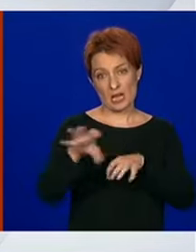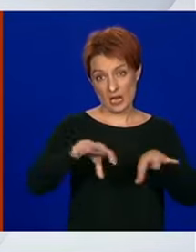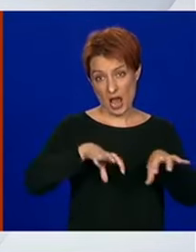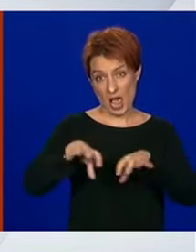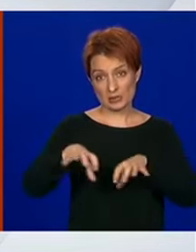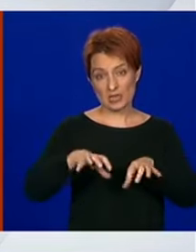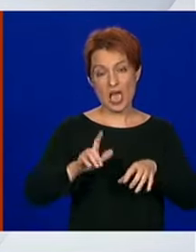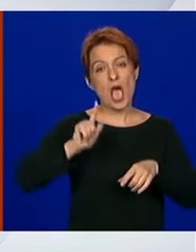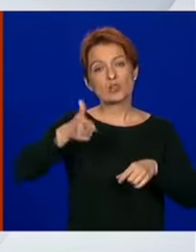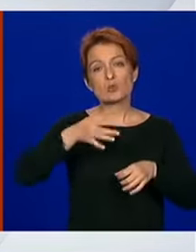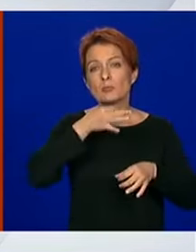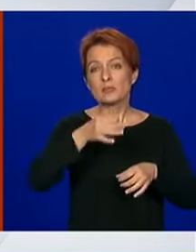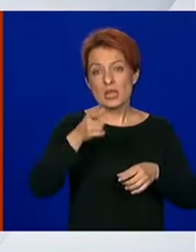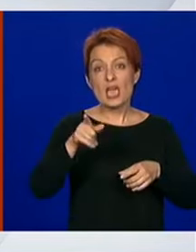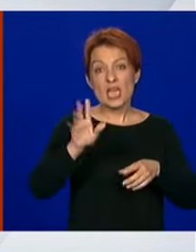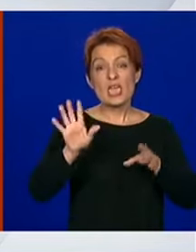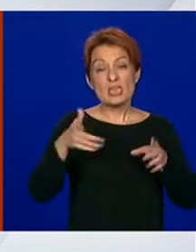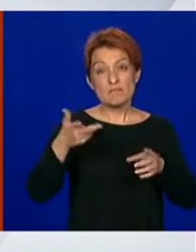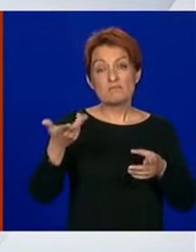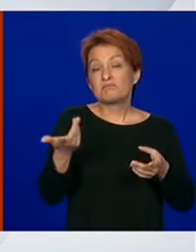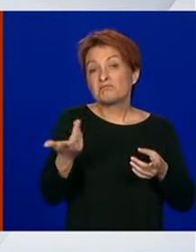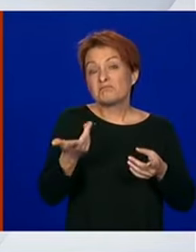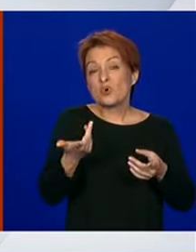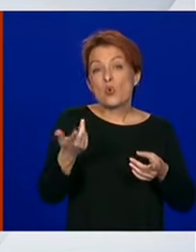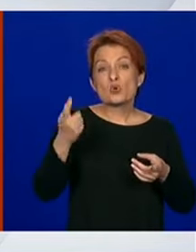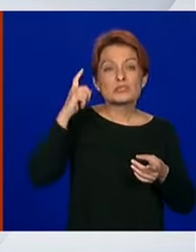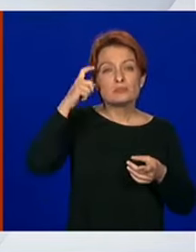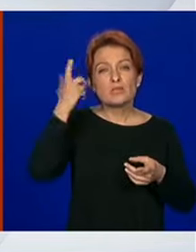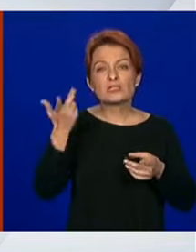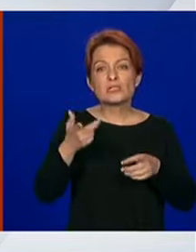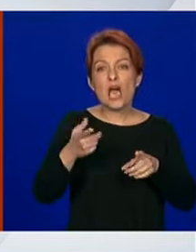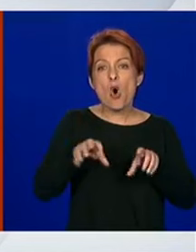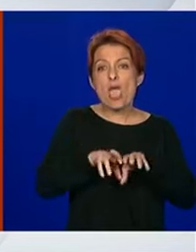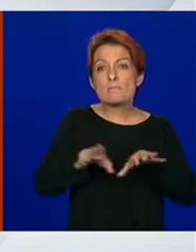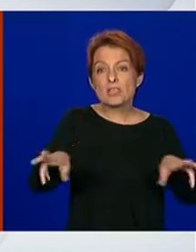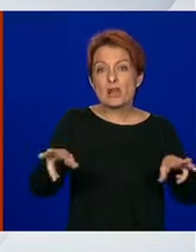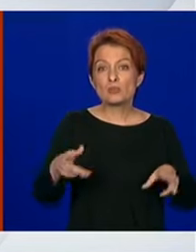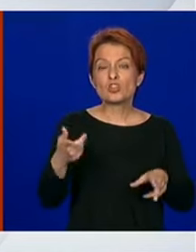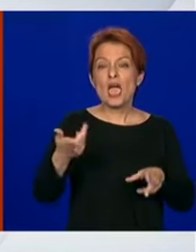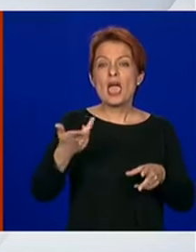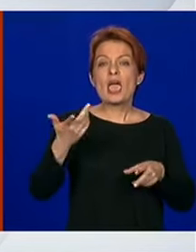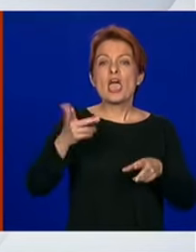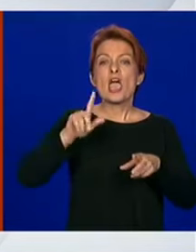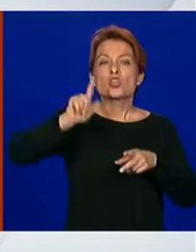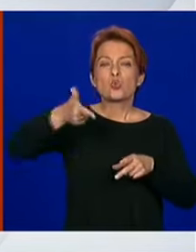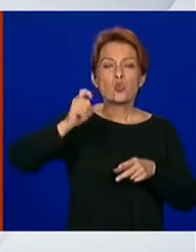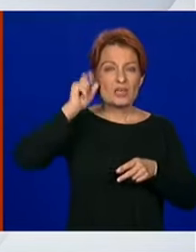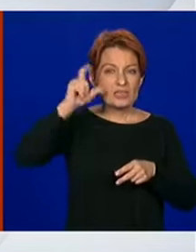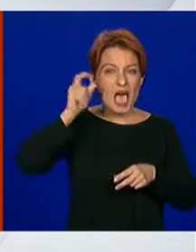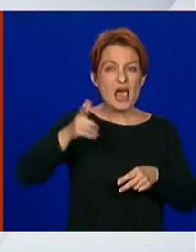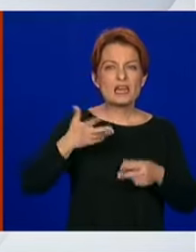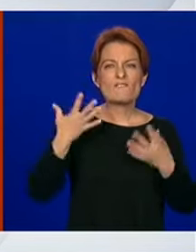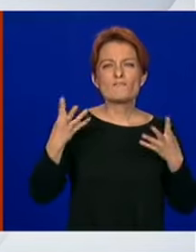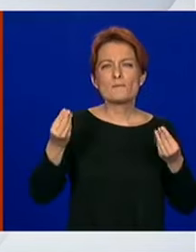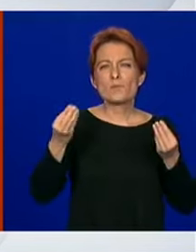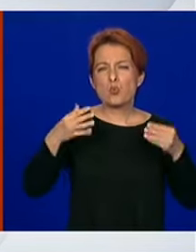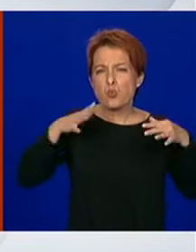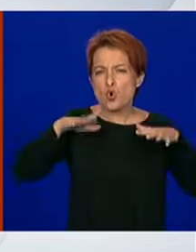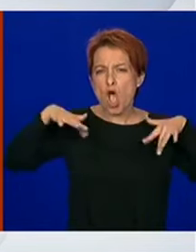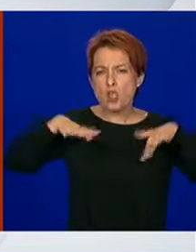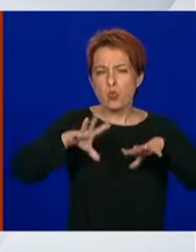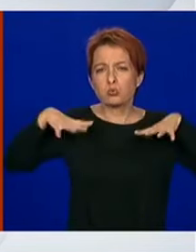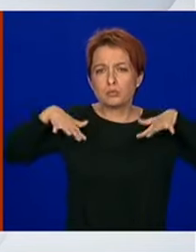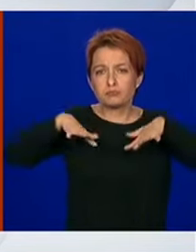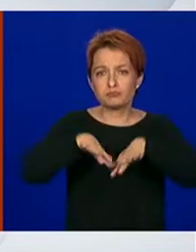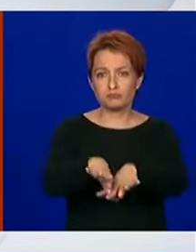li to epidemiološki ima smisla jer je pritisak puno veći na ostele dane u tjednu. Također traže i